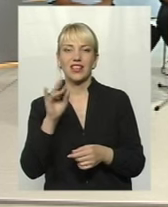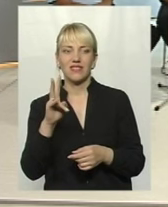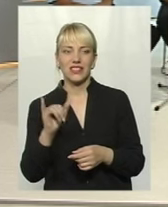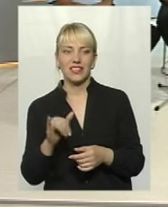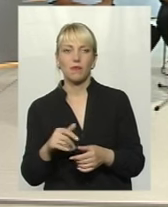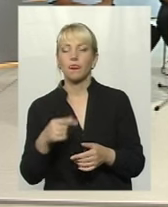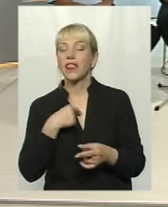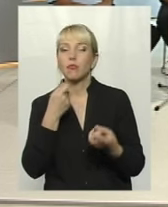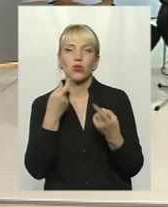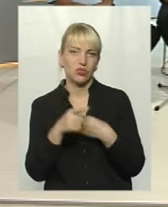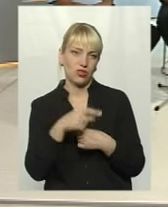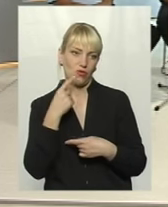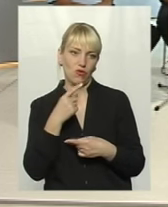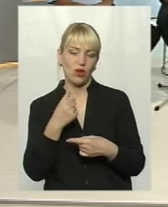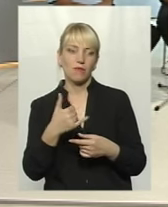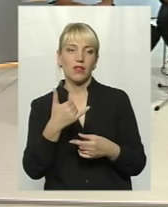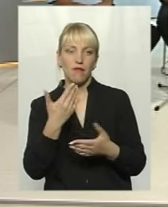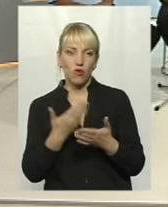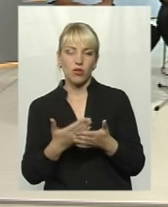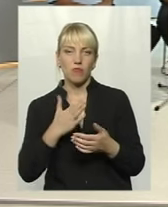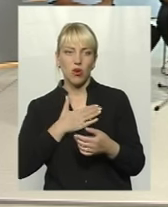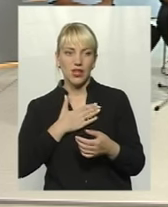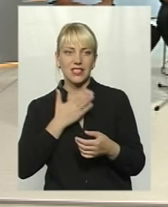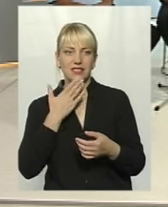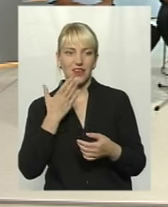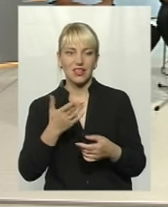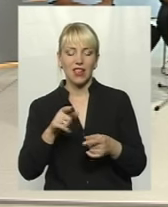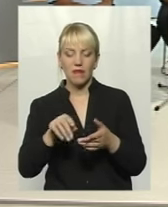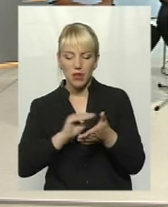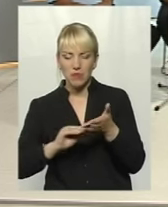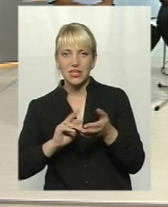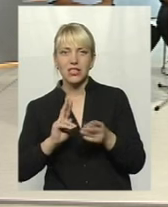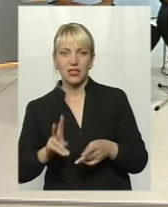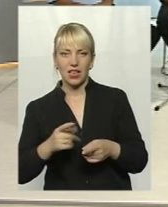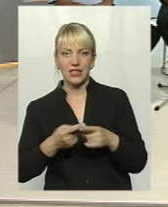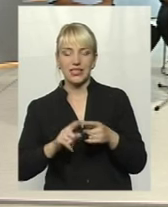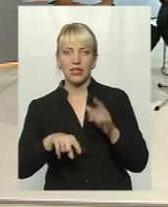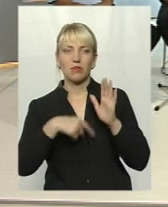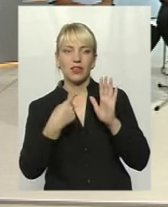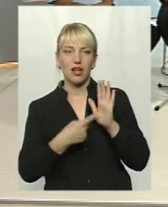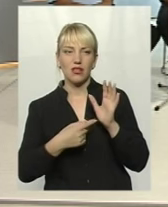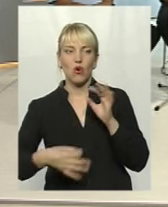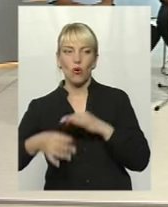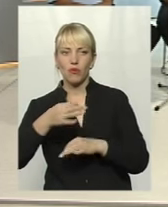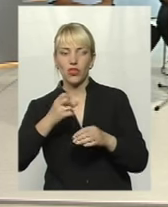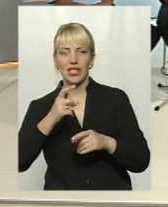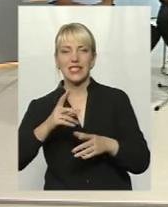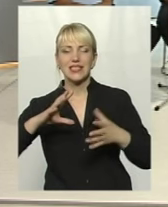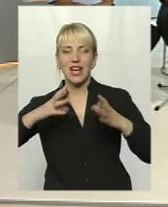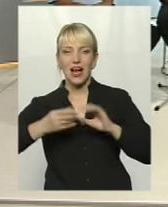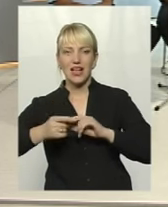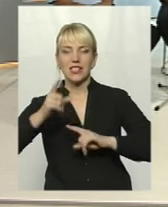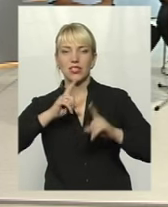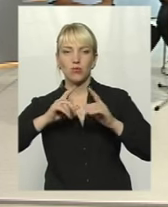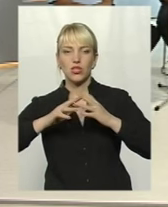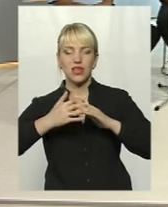дивіться, бачите, ось це моє звернення. До старости. Внизу як написано. Дані питання обговорити на загальних зборах села